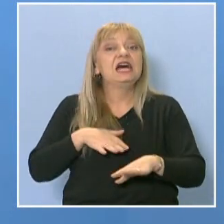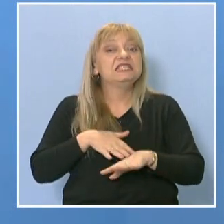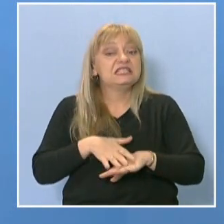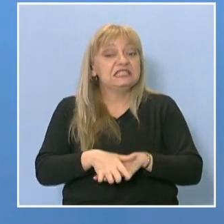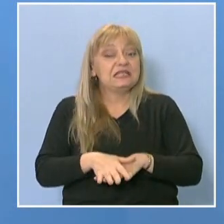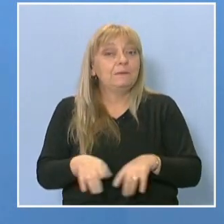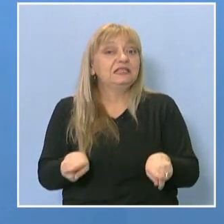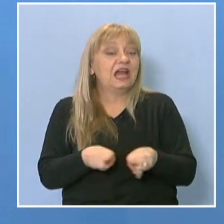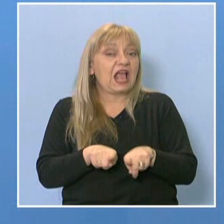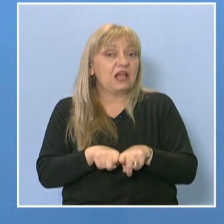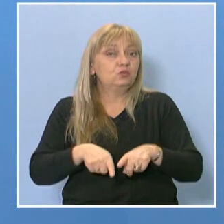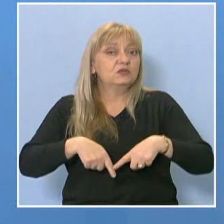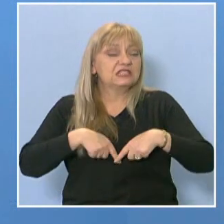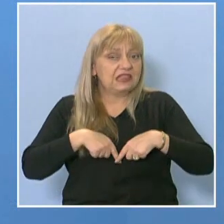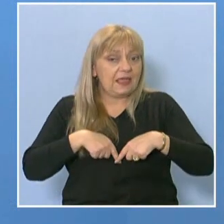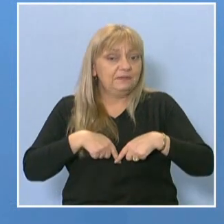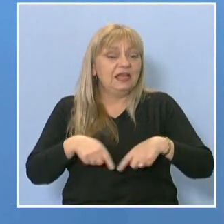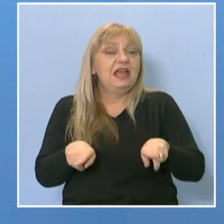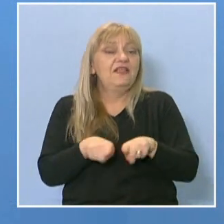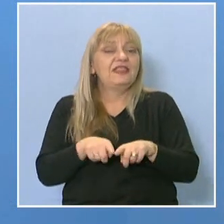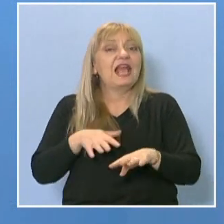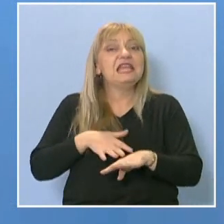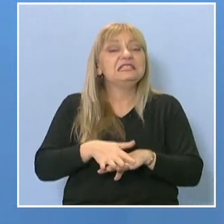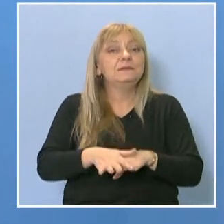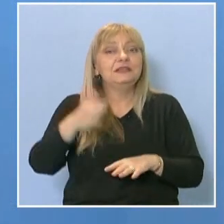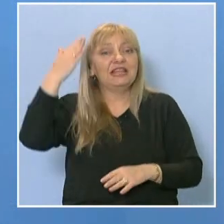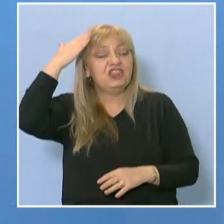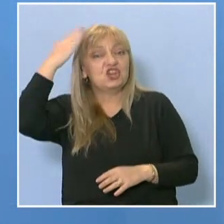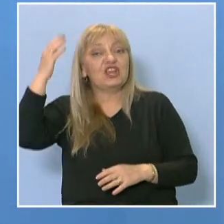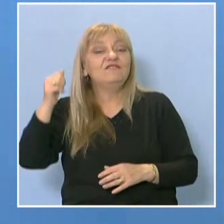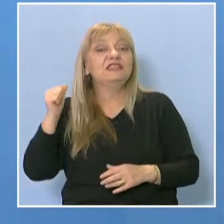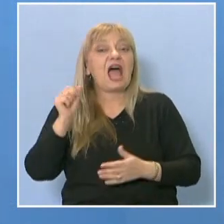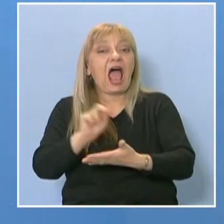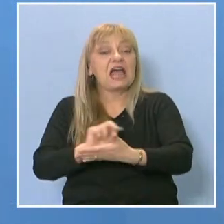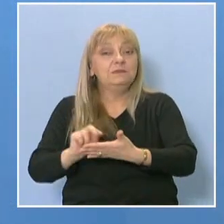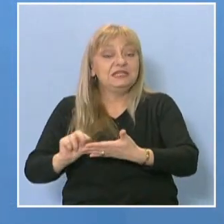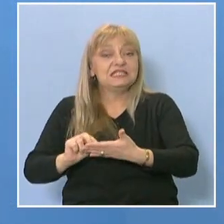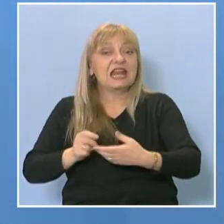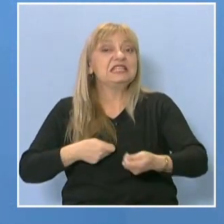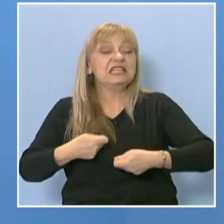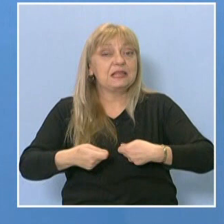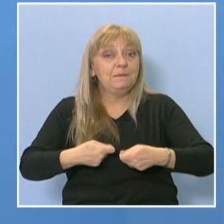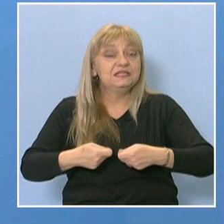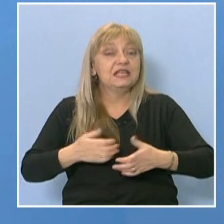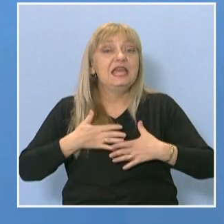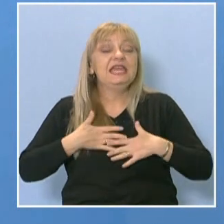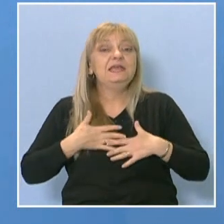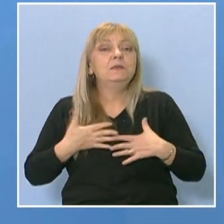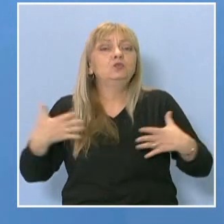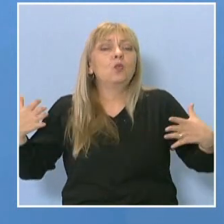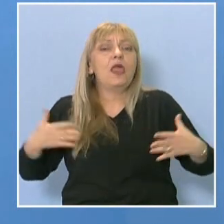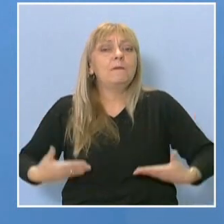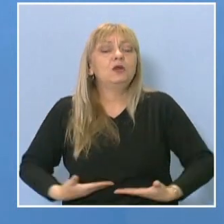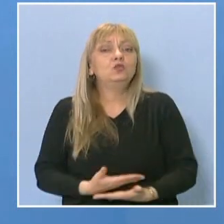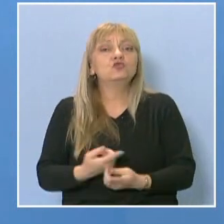съдебната система, така и системата на държавната администрация, на бизнеса, имат остра нужда от тях.